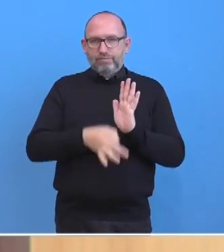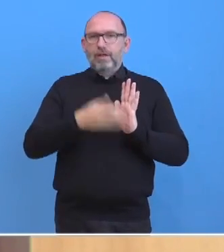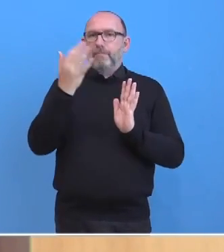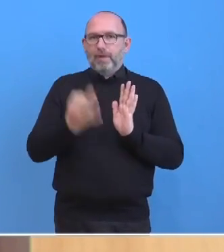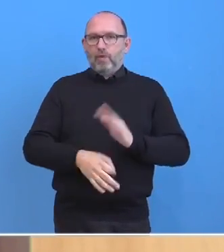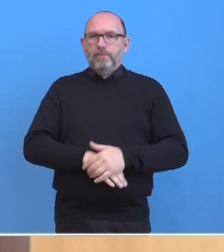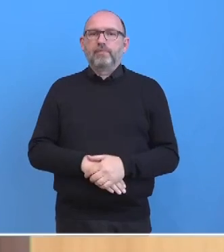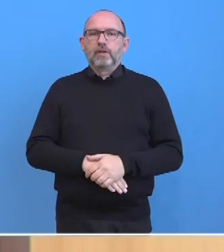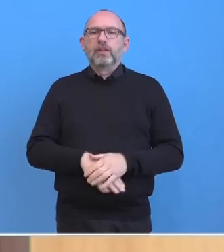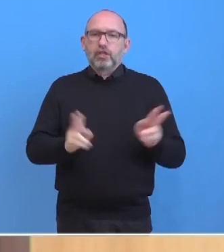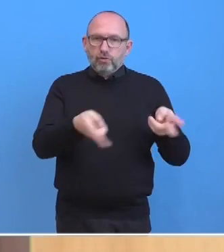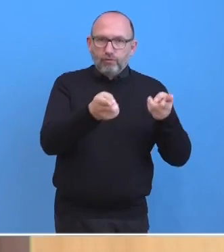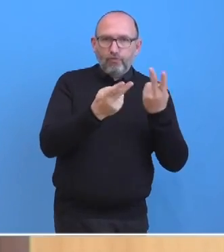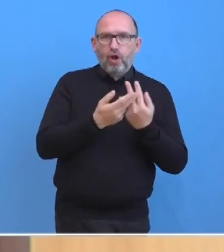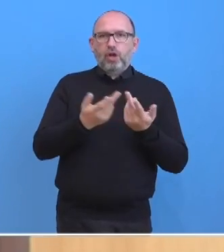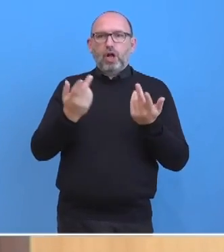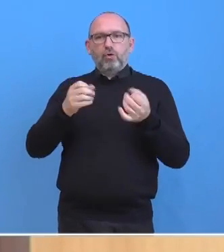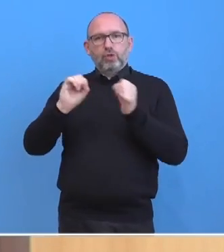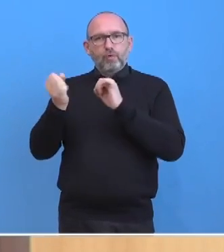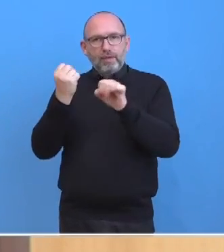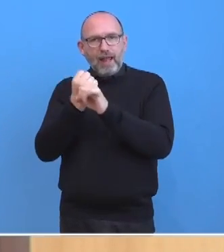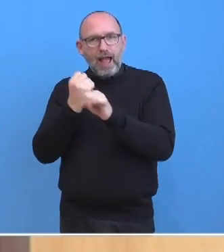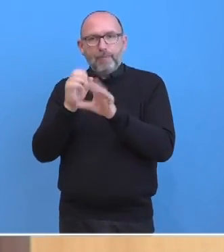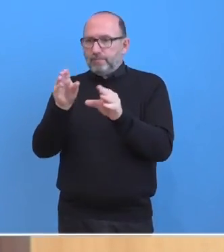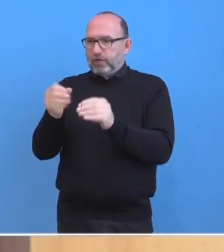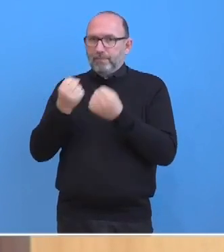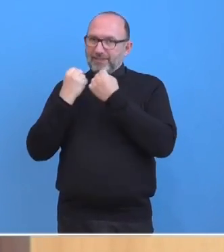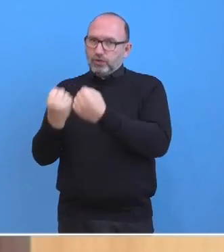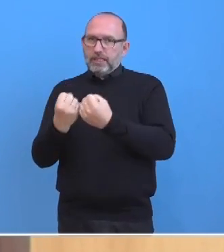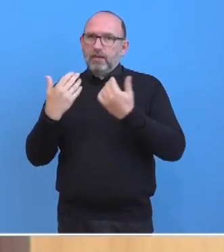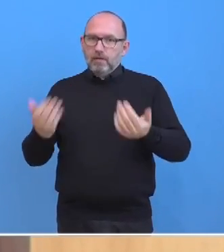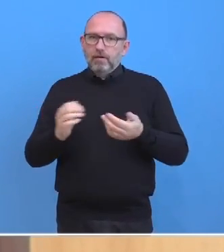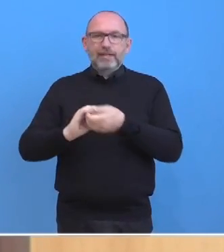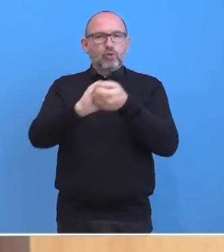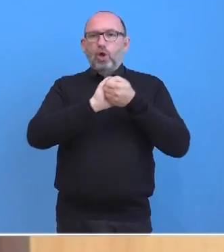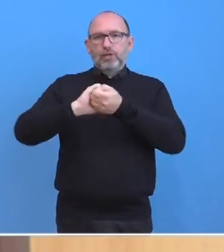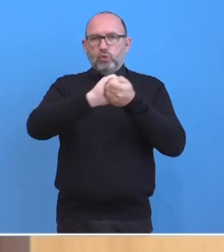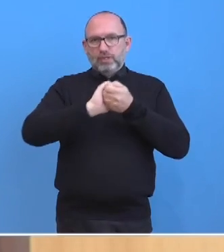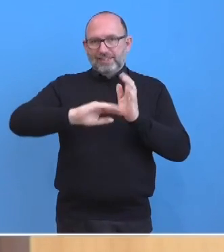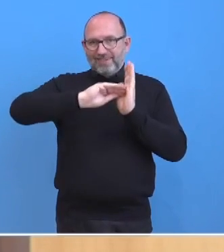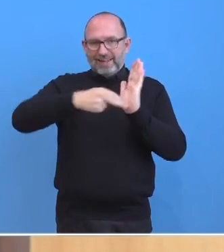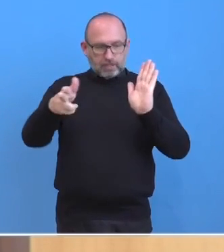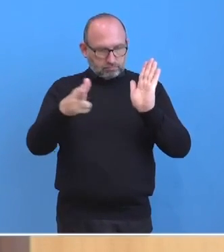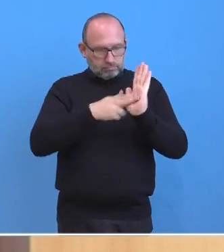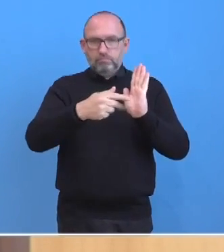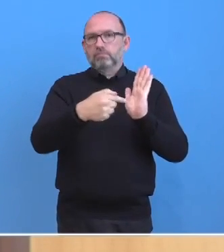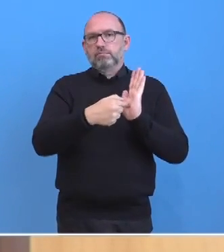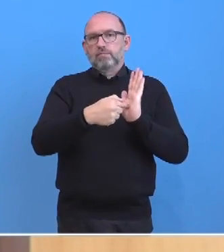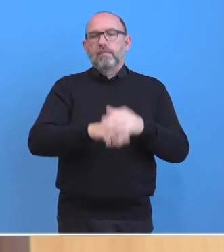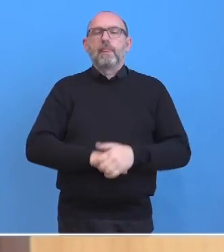fördern und die Beschäftigten in mobiler Arbeit besser abzusichern, ist im Koalitionsvertrag verankert. Das